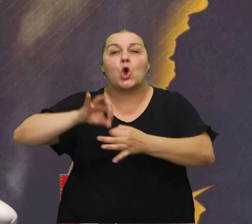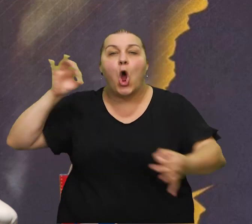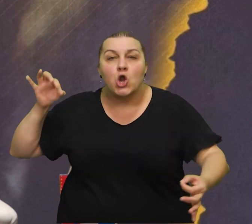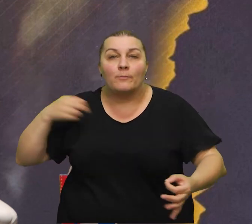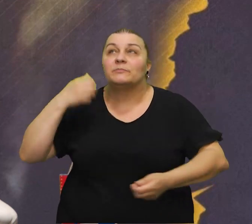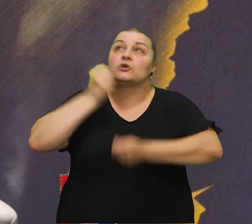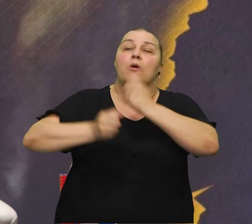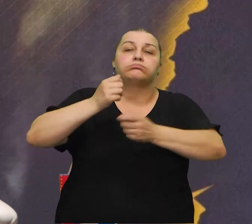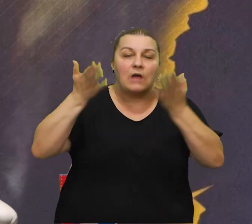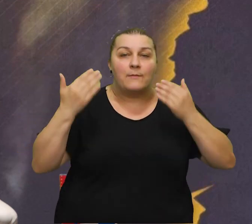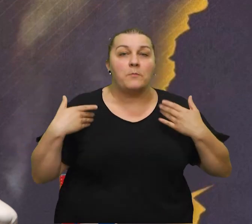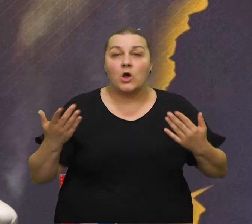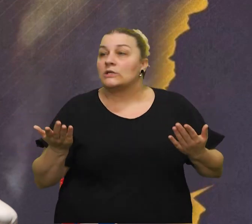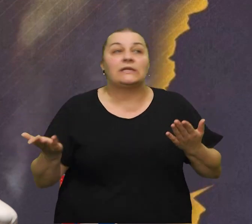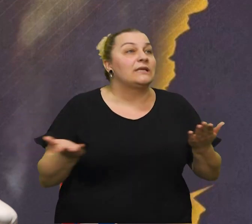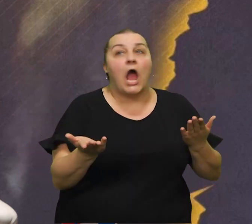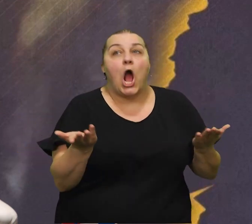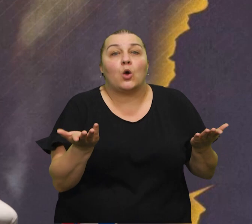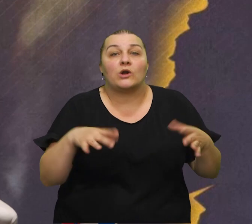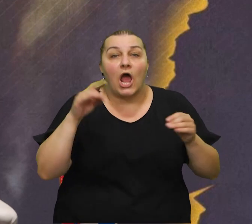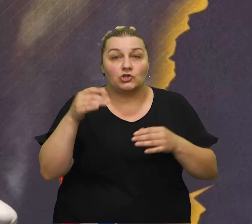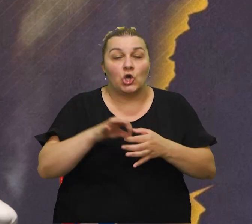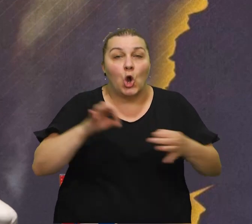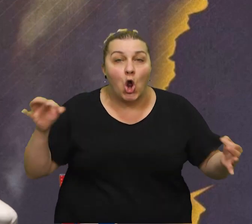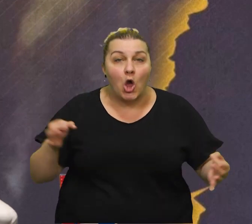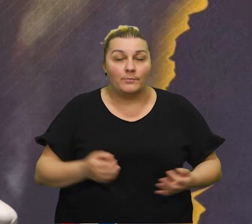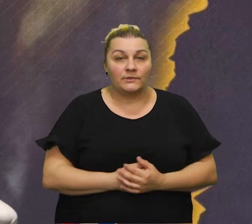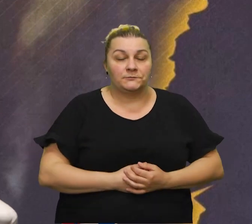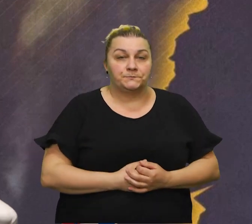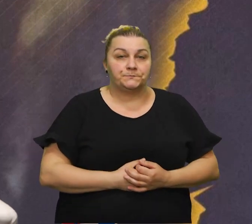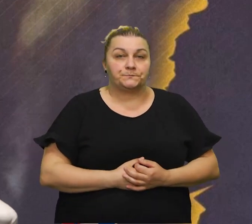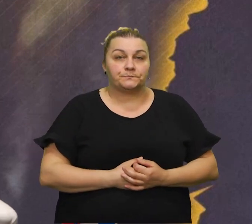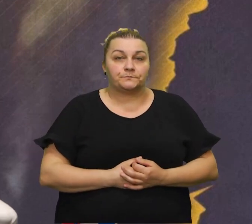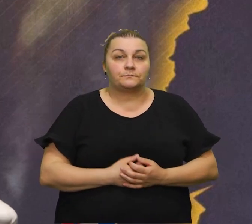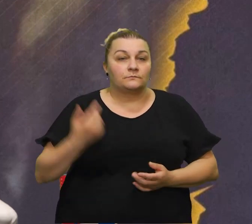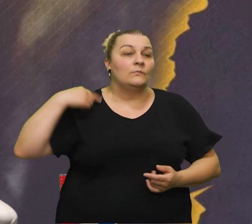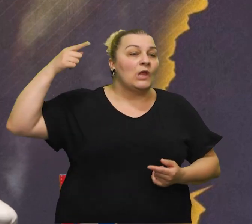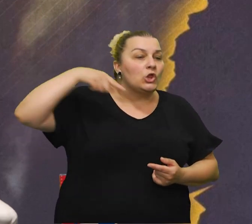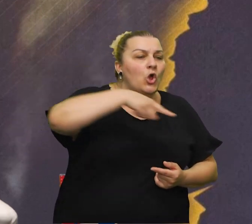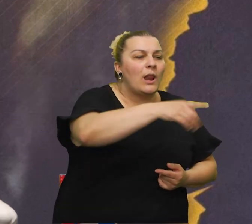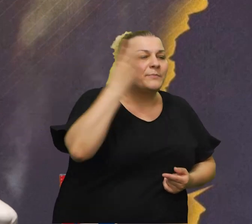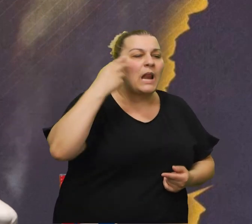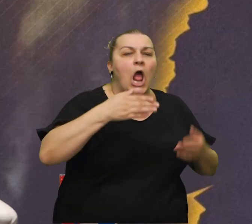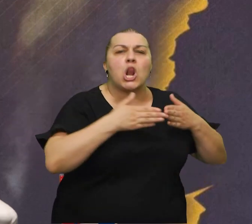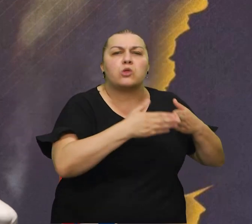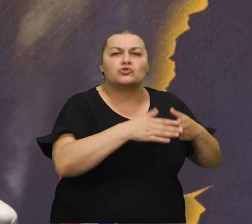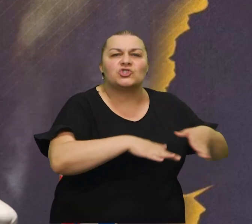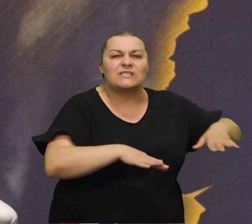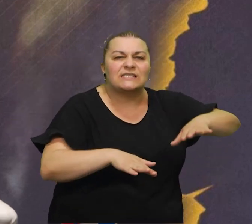konape ćemo zastav tu i ovako ko ćeš amo će ja kažem ma di ćeš kako ćeš na iz konape i ja odatle odmah dolu u Lučicu na